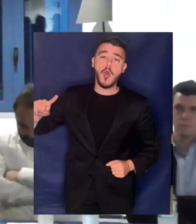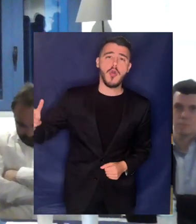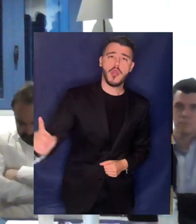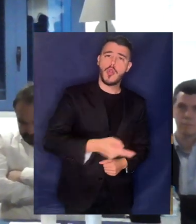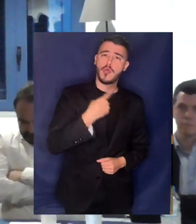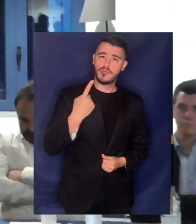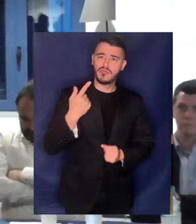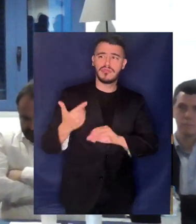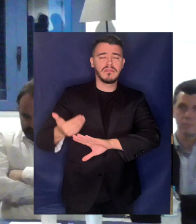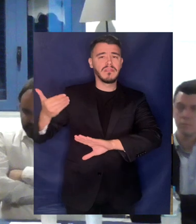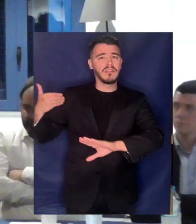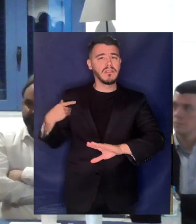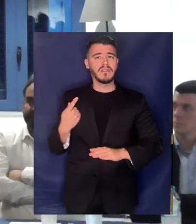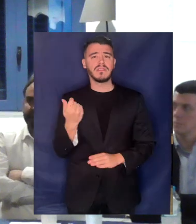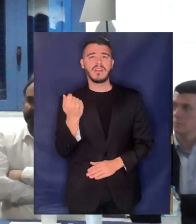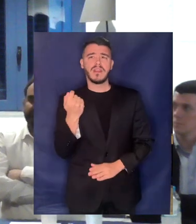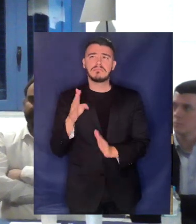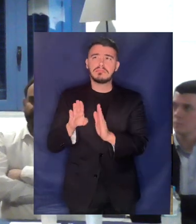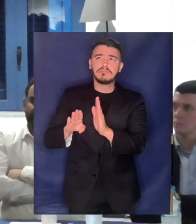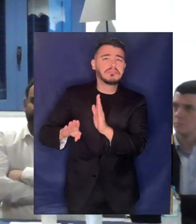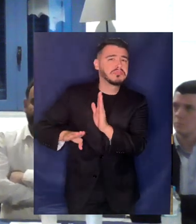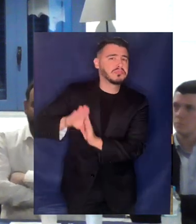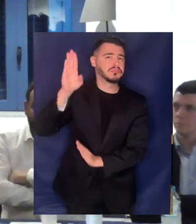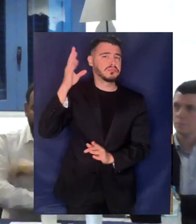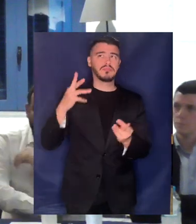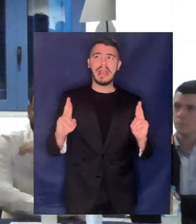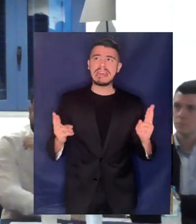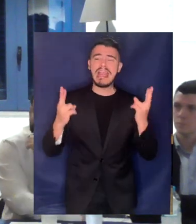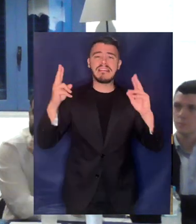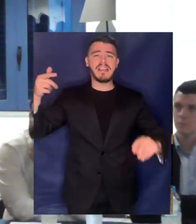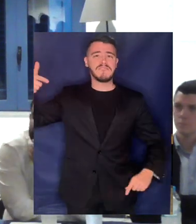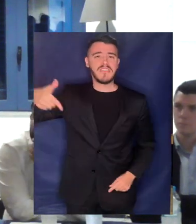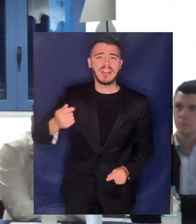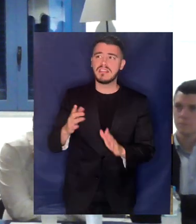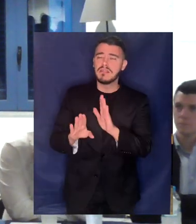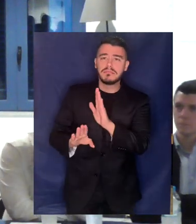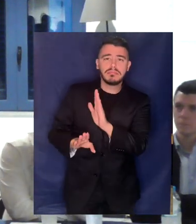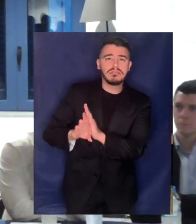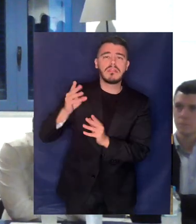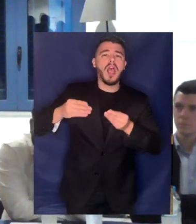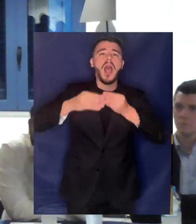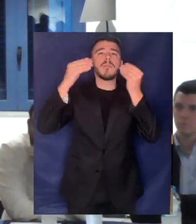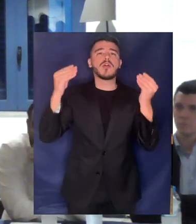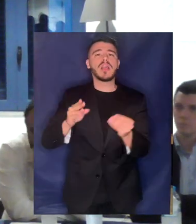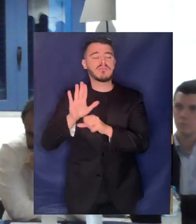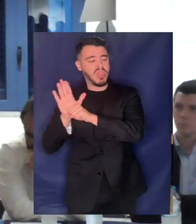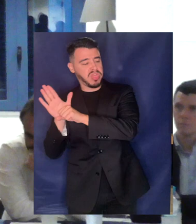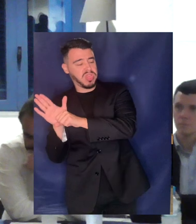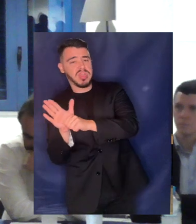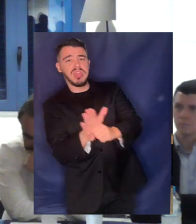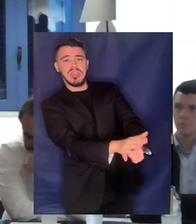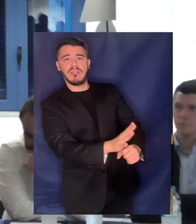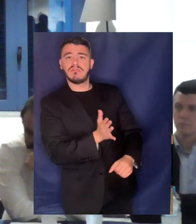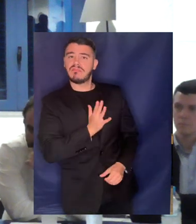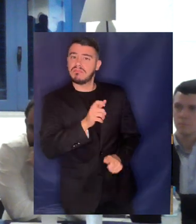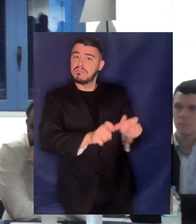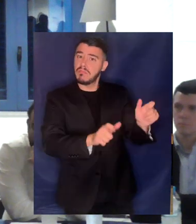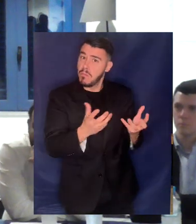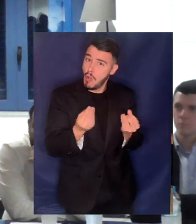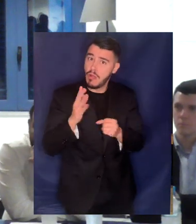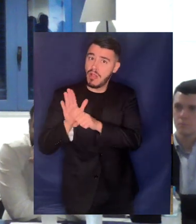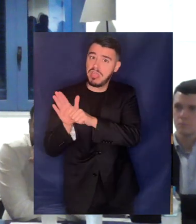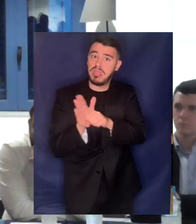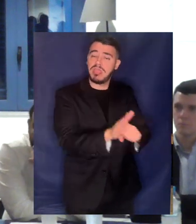ενέργεια, το είδαμε σε διάφορα παιδεία. Αν λοιπόν δεν μπορεί να εγγυηθεί η πολιτεία και